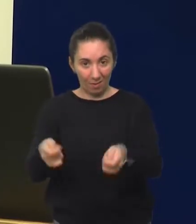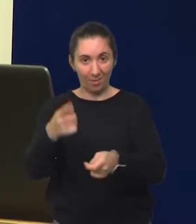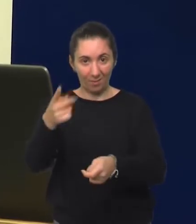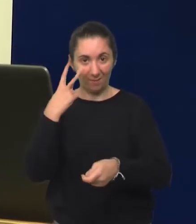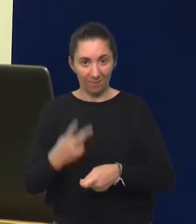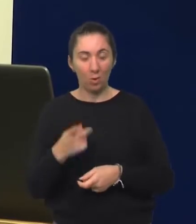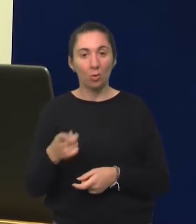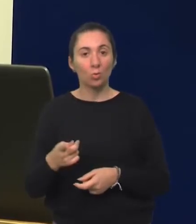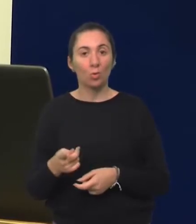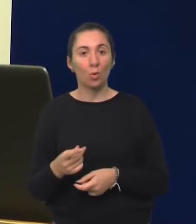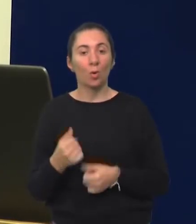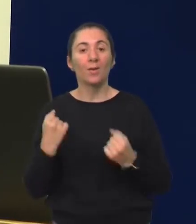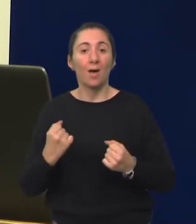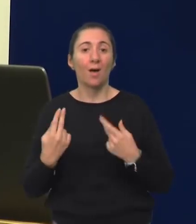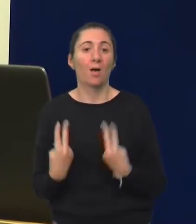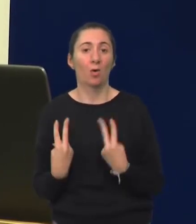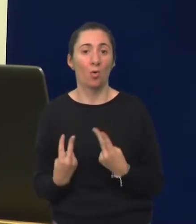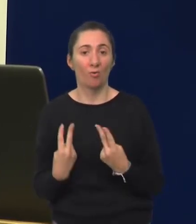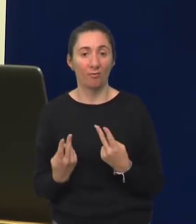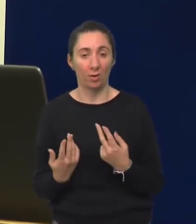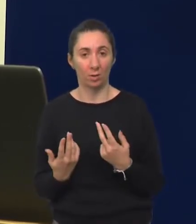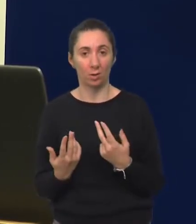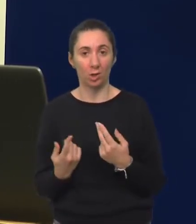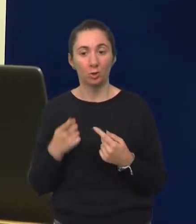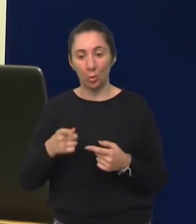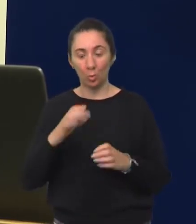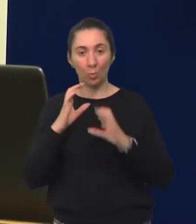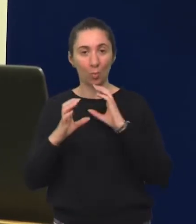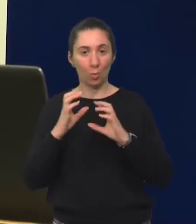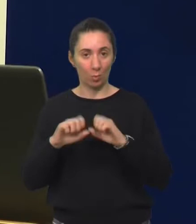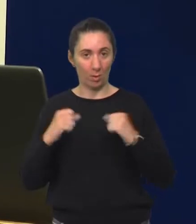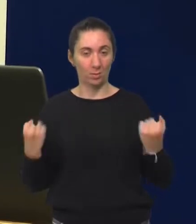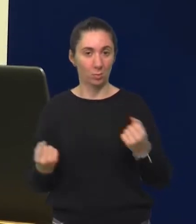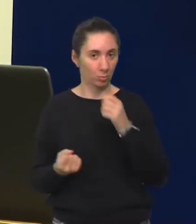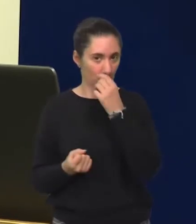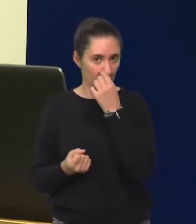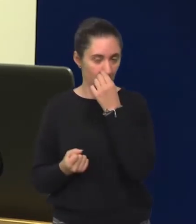I to je zapravo nešto što je strahovito bitno i što je jako važno u tom komunikacijskom razvoju.